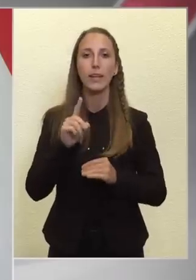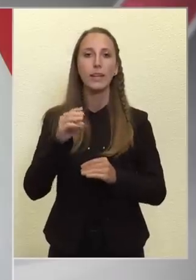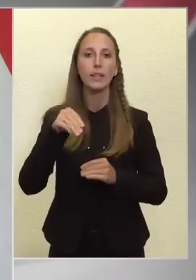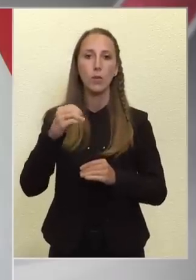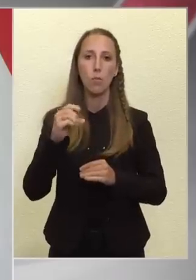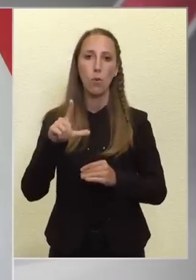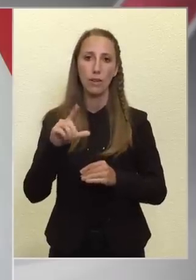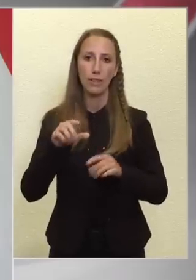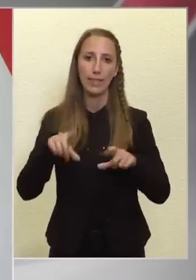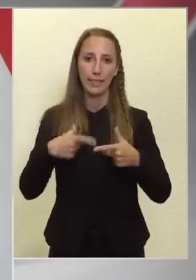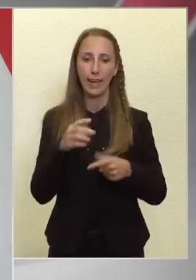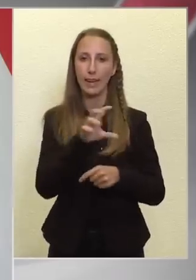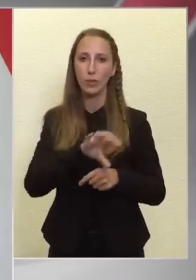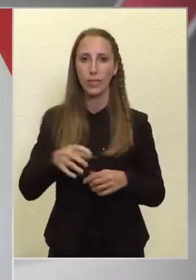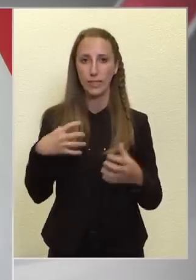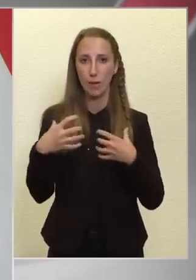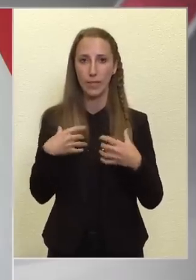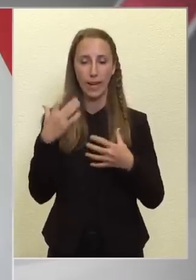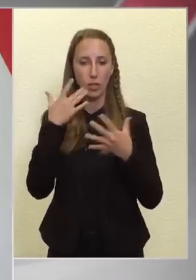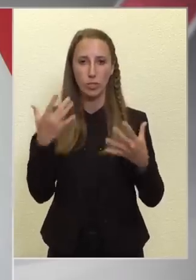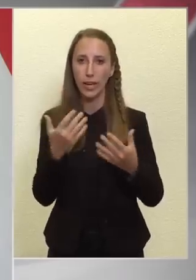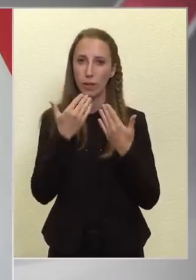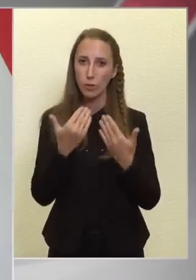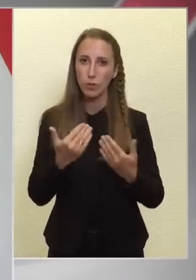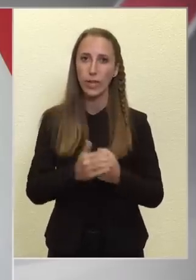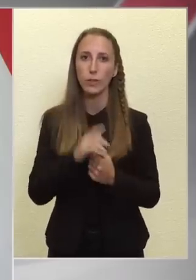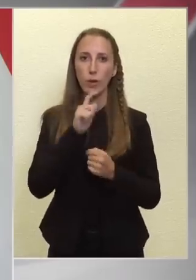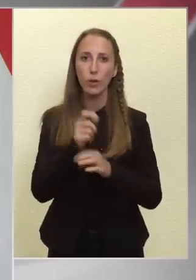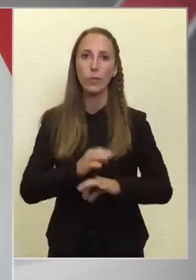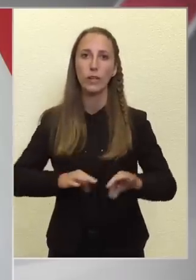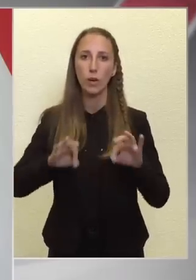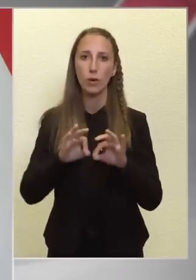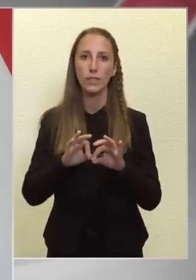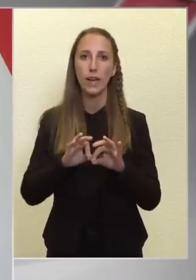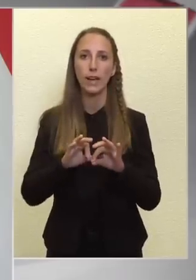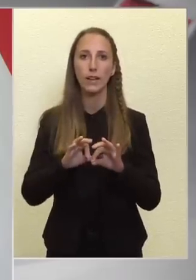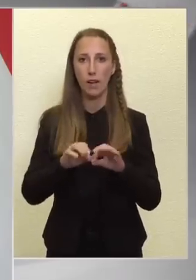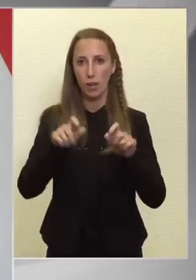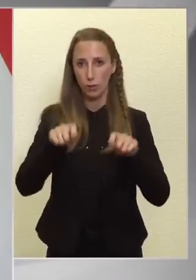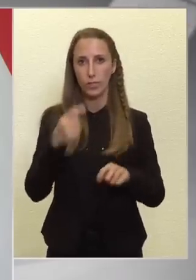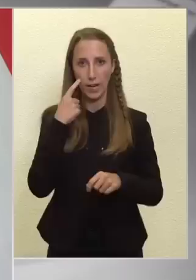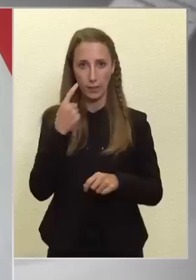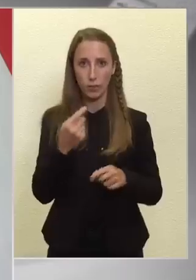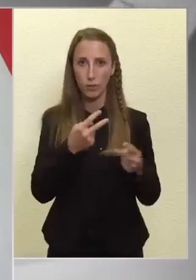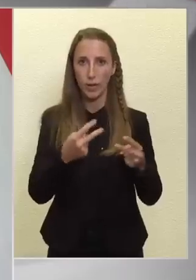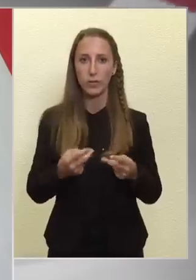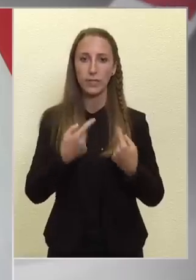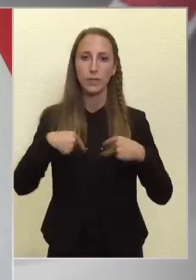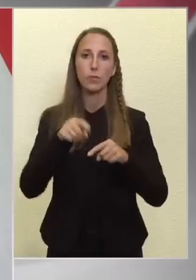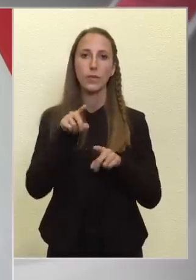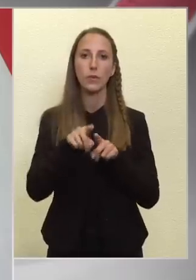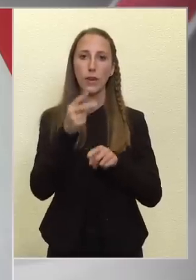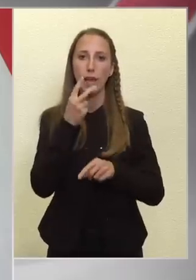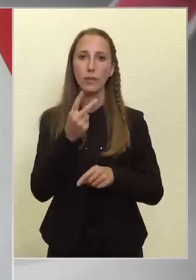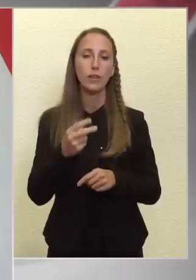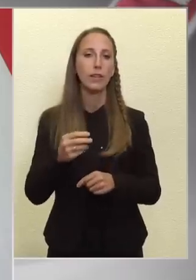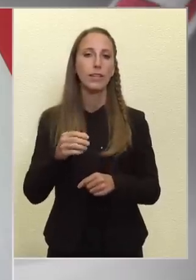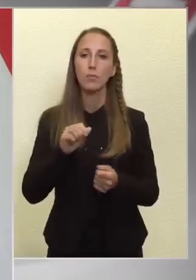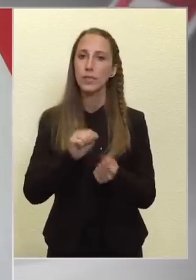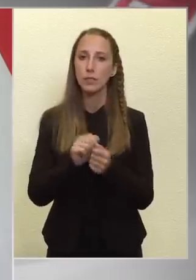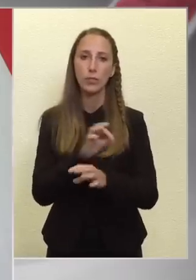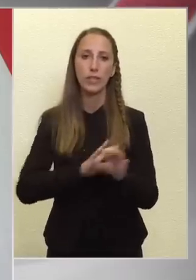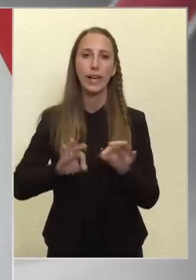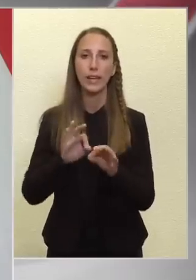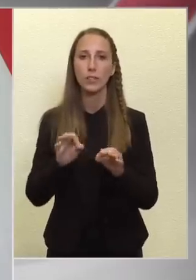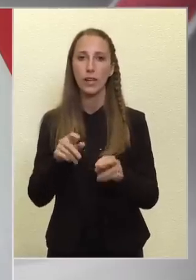regionális szerepének nagyságának köszönhető az, hogy Magyarország ezeket a döntéseket meg tudja hozni. Mi úgy látjuk, hogy nem biztos, hogy teljesen